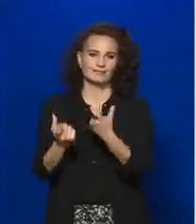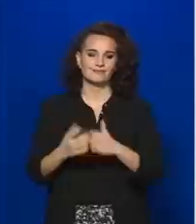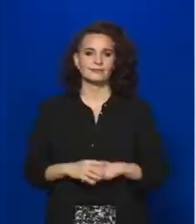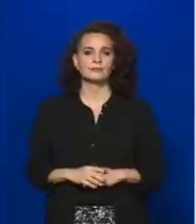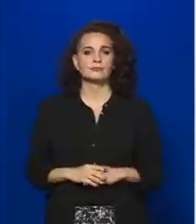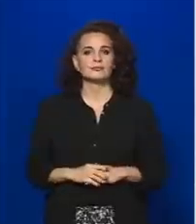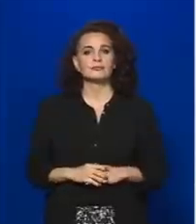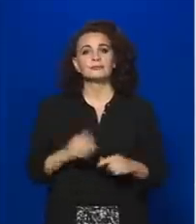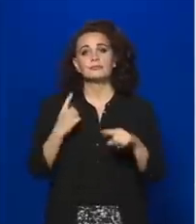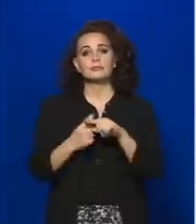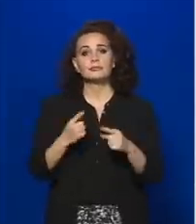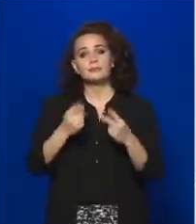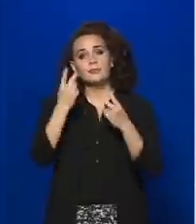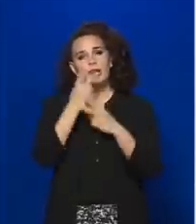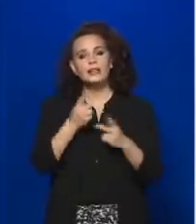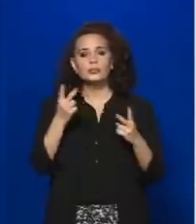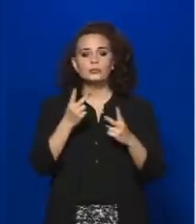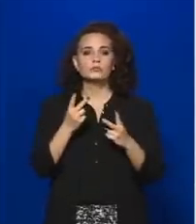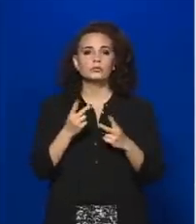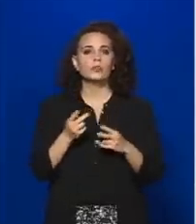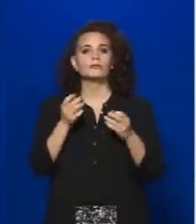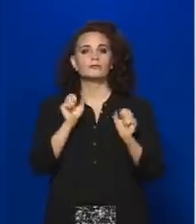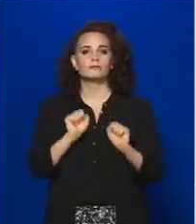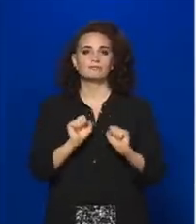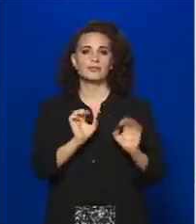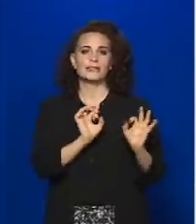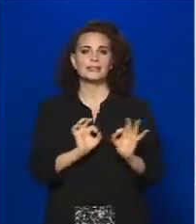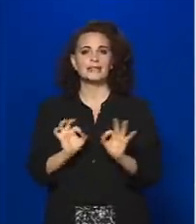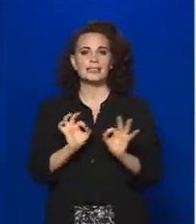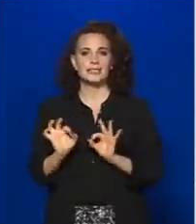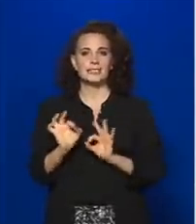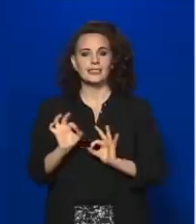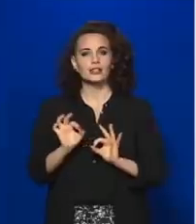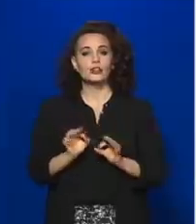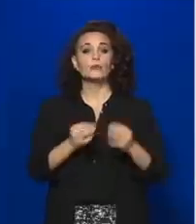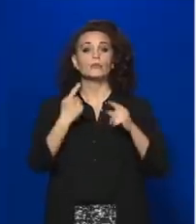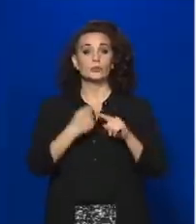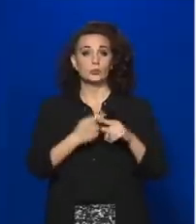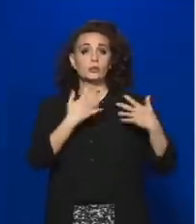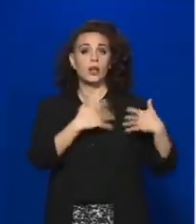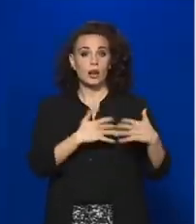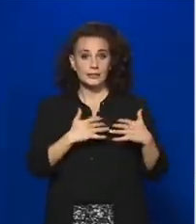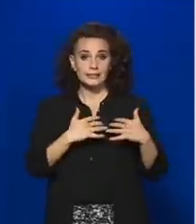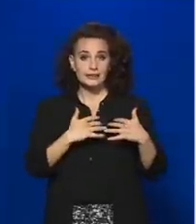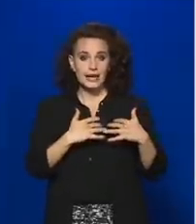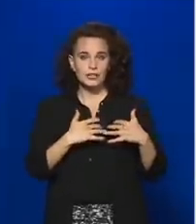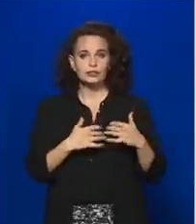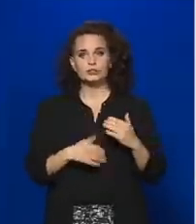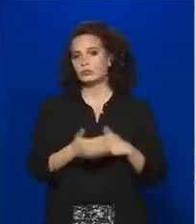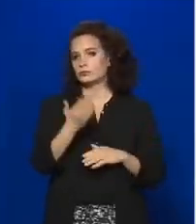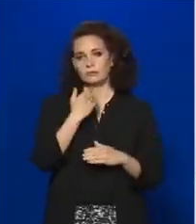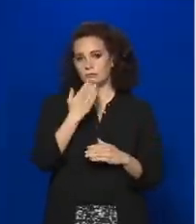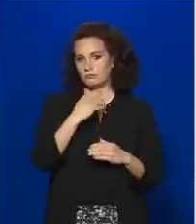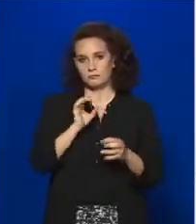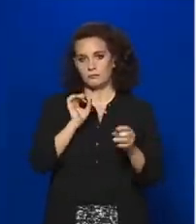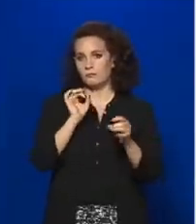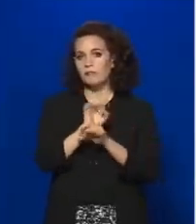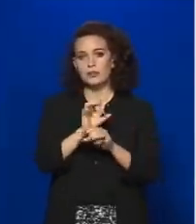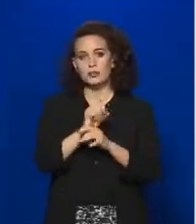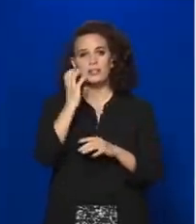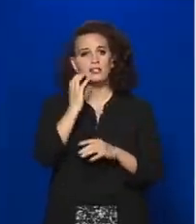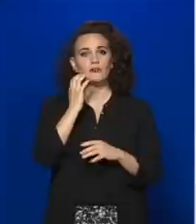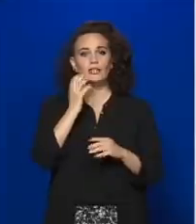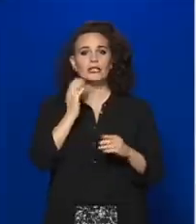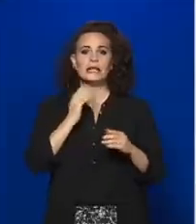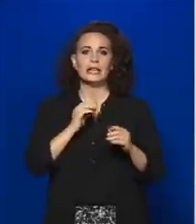nem vezettek a védelmi intézkedésekkel együttjáró lazítások ahhoz, hogy a fertőzések a vidéki megyékben